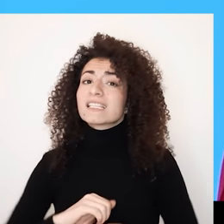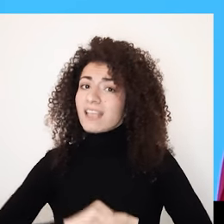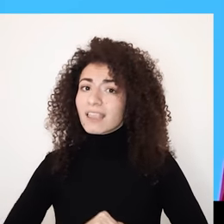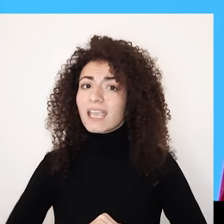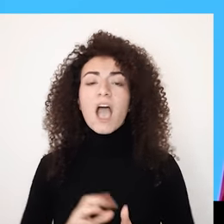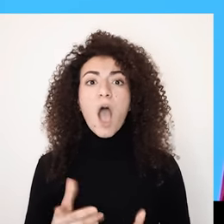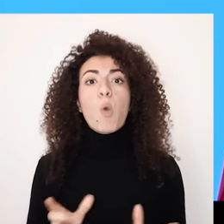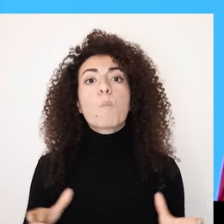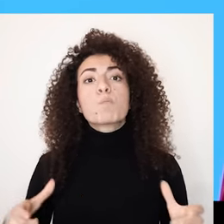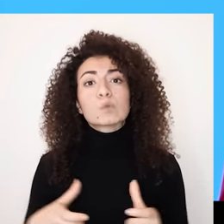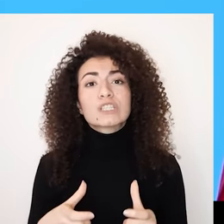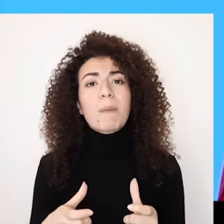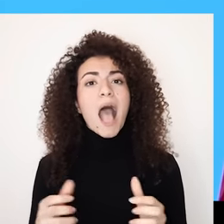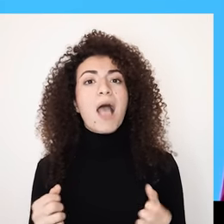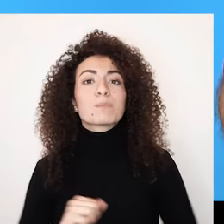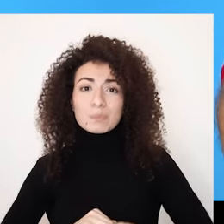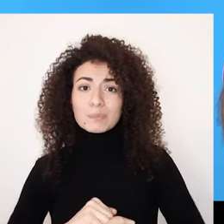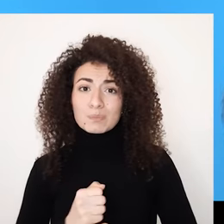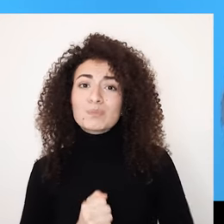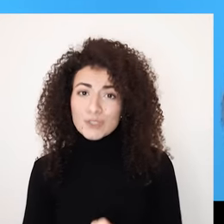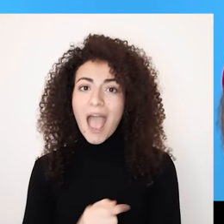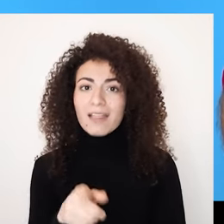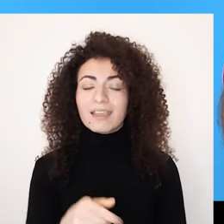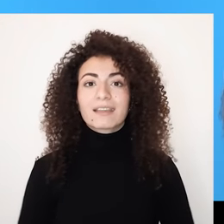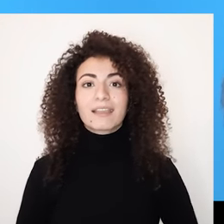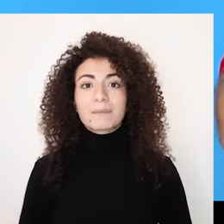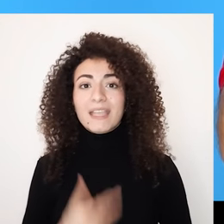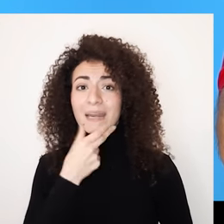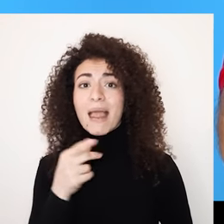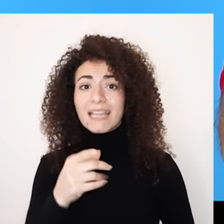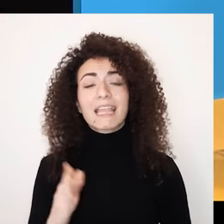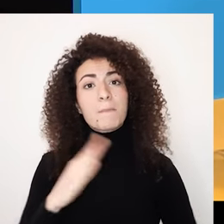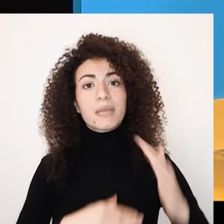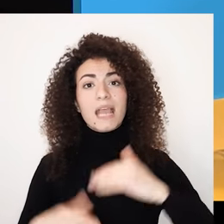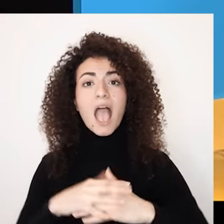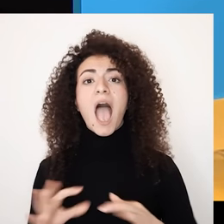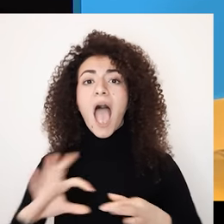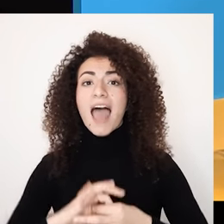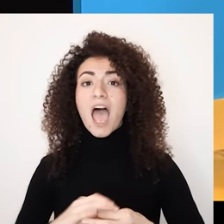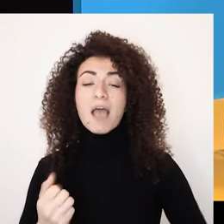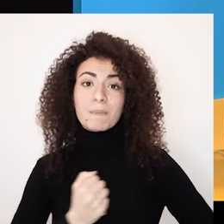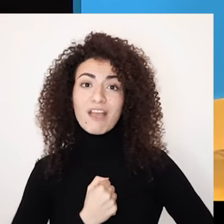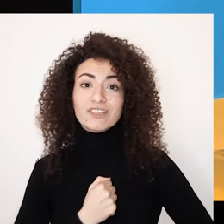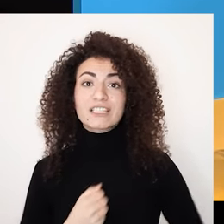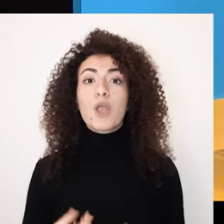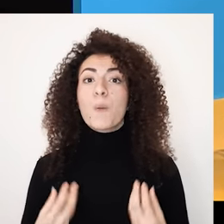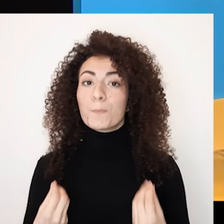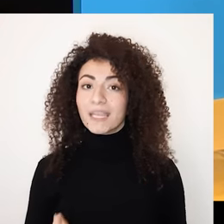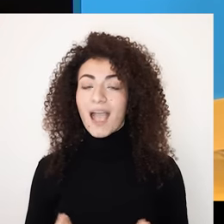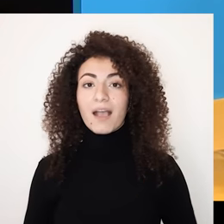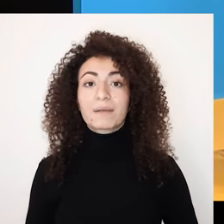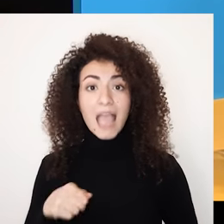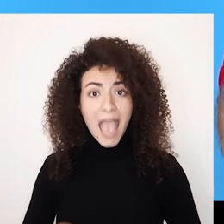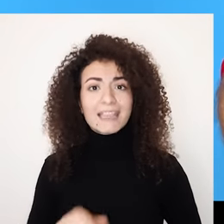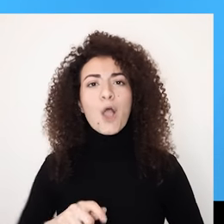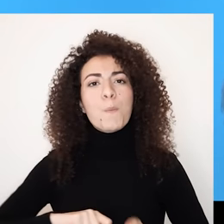يمكن يستقبل هالمشاعر بطيبة وإنفتاح ورافقك برحلة بناء علاقة صحية مع ذاتك وبالختم بكرر أنه علاقتك بنفسك هي